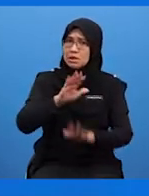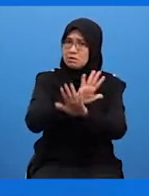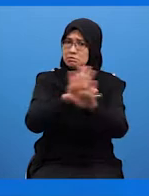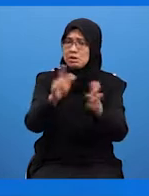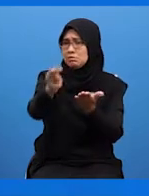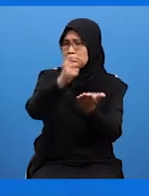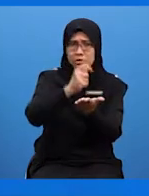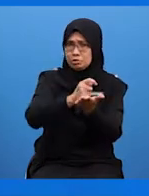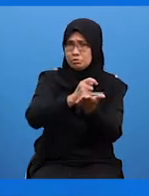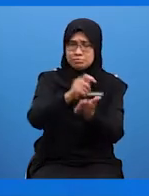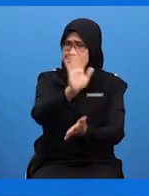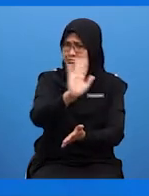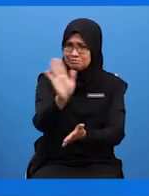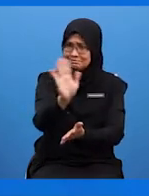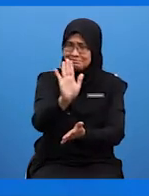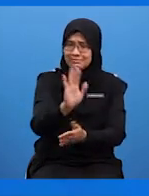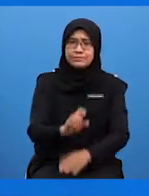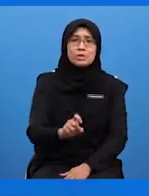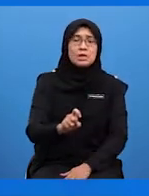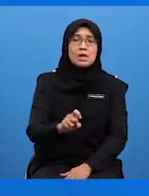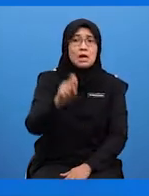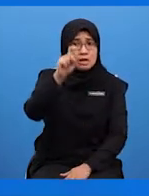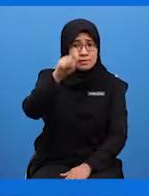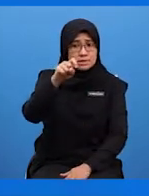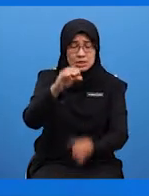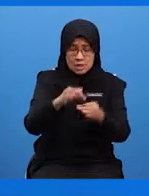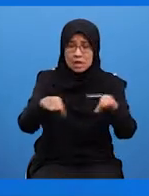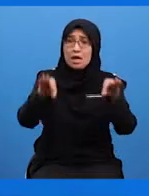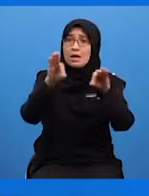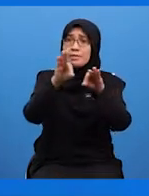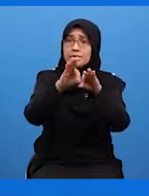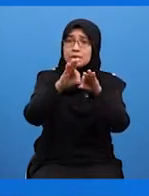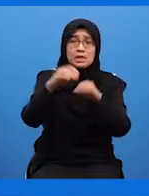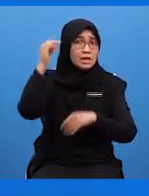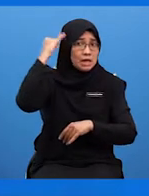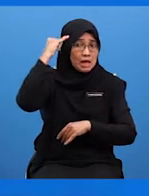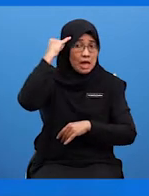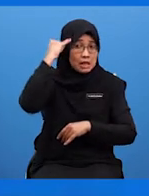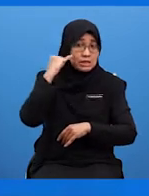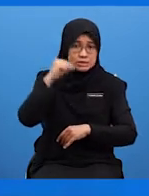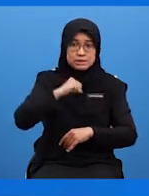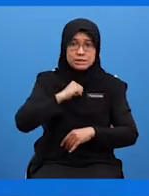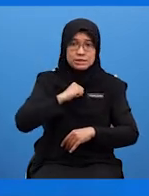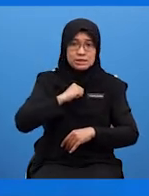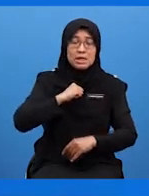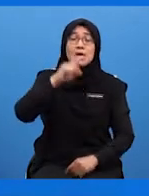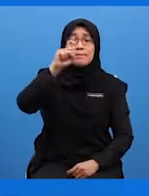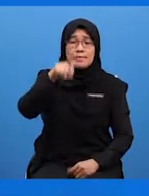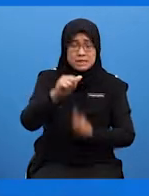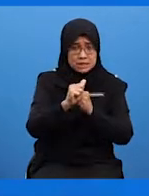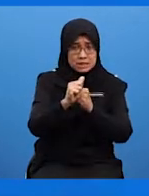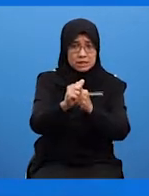rompak, no ciplak-ciplak yang penting daripada idea sendiri Dan yang paling penting perlu mengikut kehendak